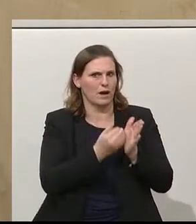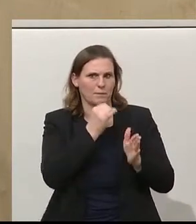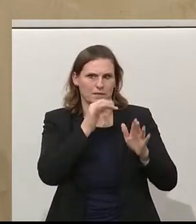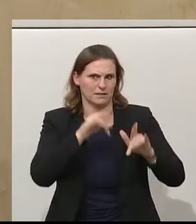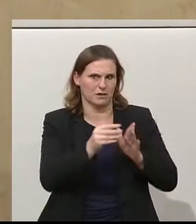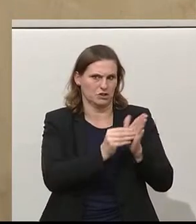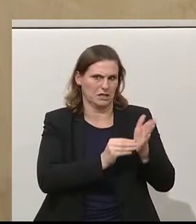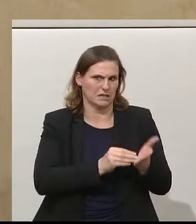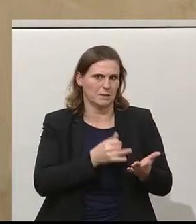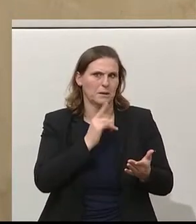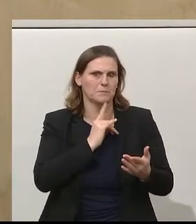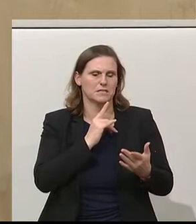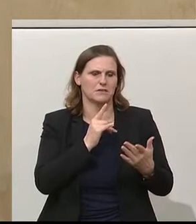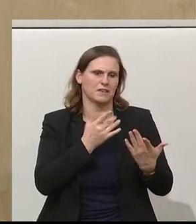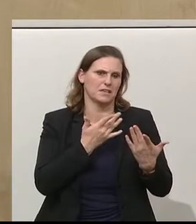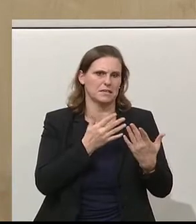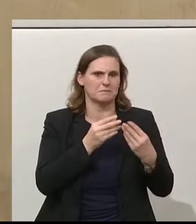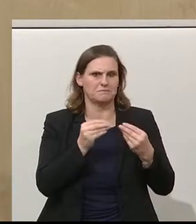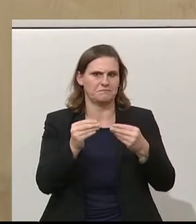Außer ein paar lauwarmen Ankündigungen.